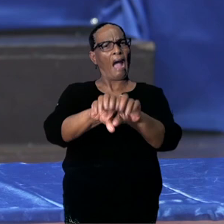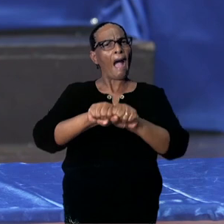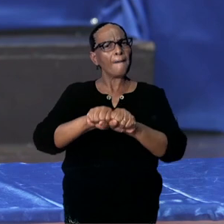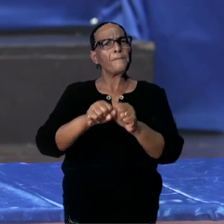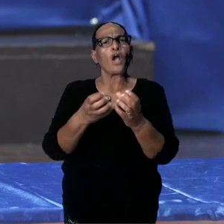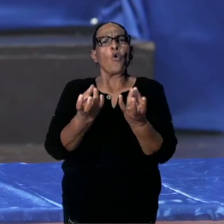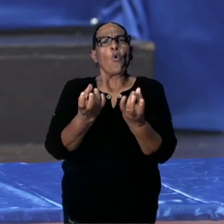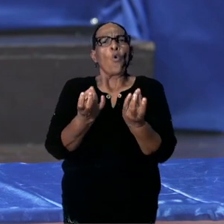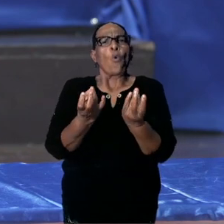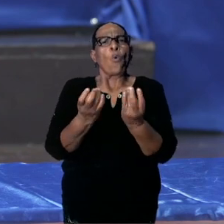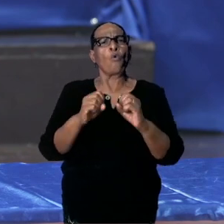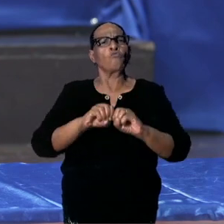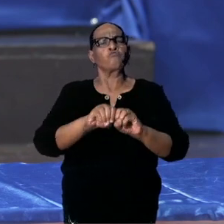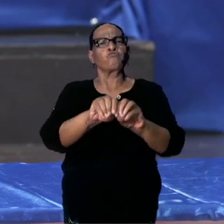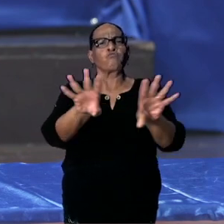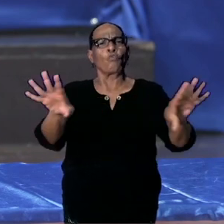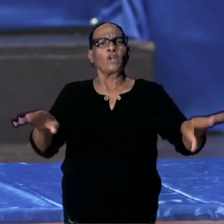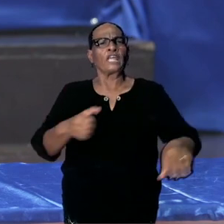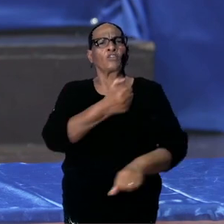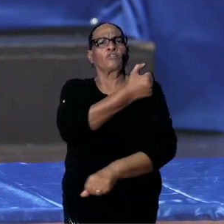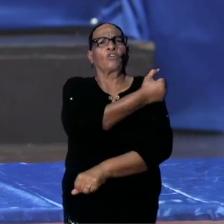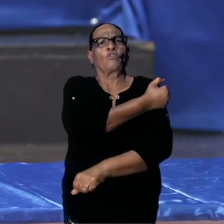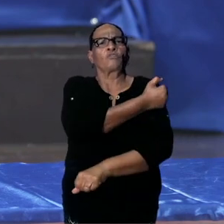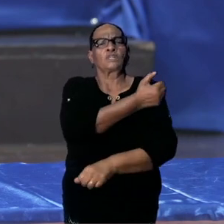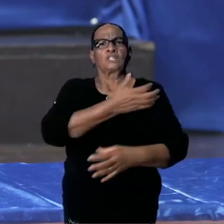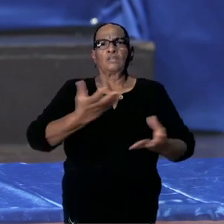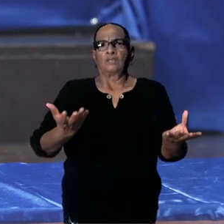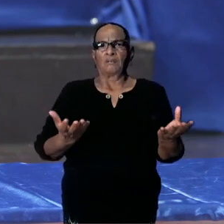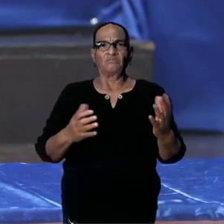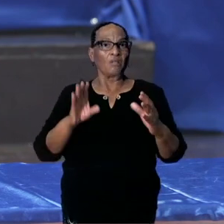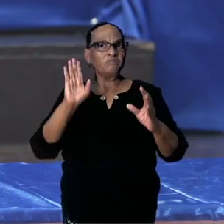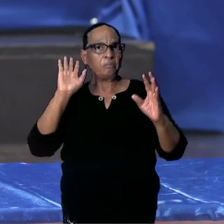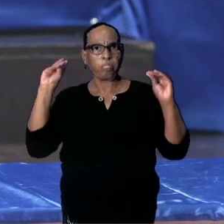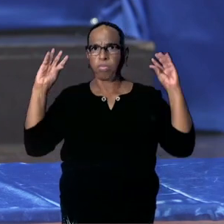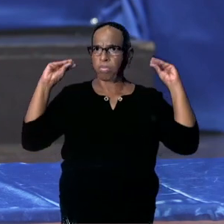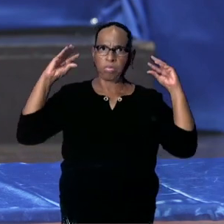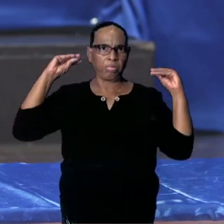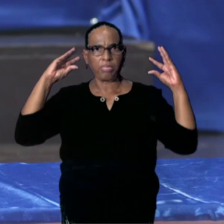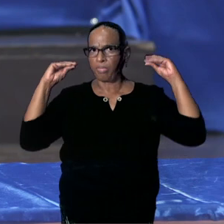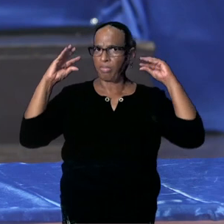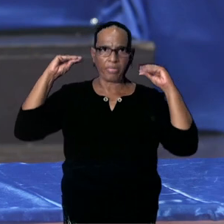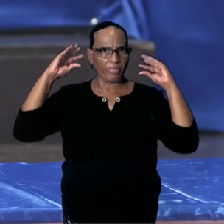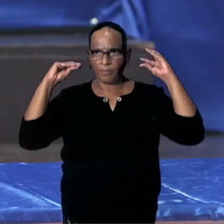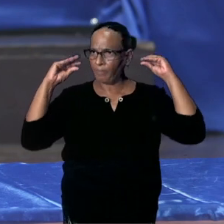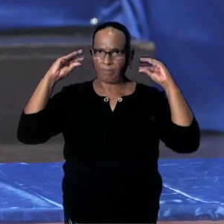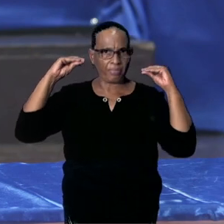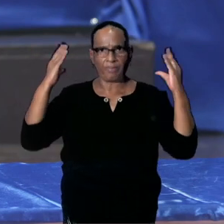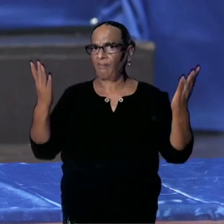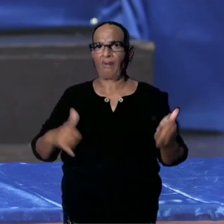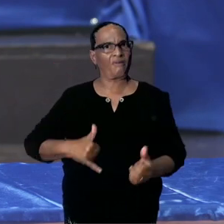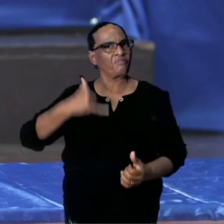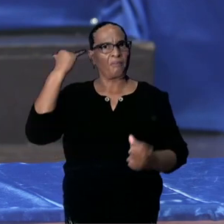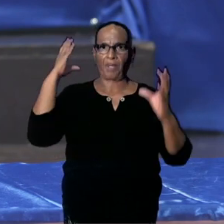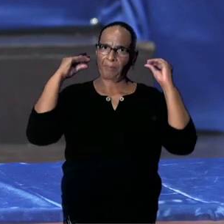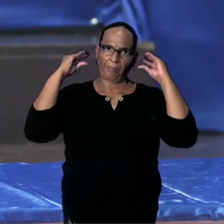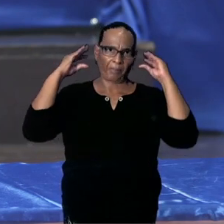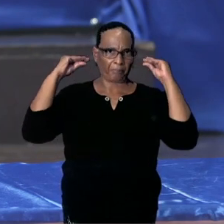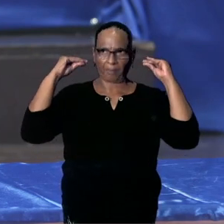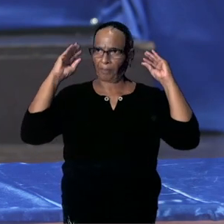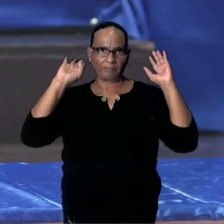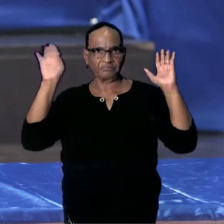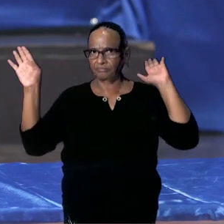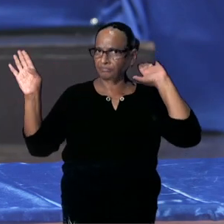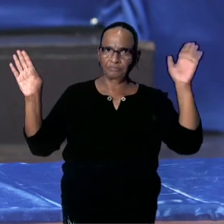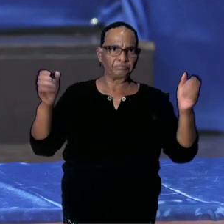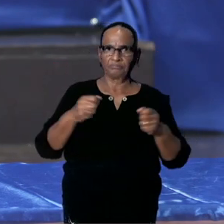-vaccin. Er is heel veel reus, er wordt heel veel gezegd. Er zijn heel veel berichten,